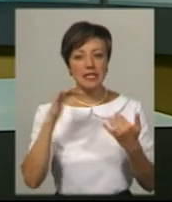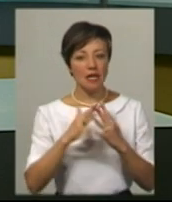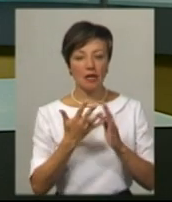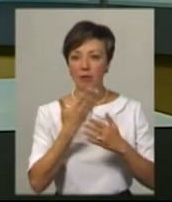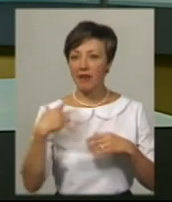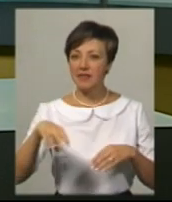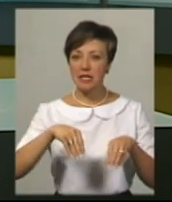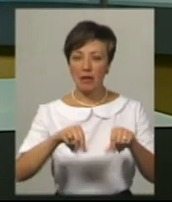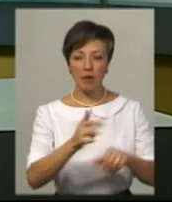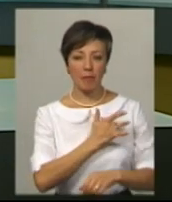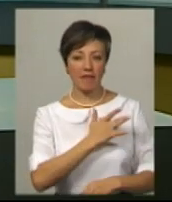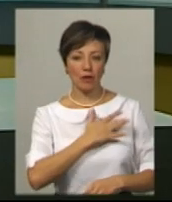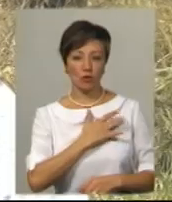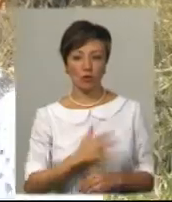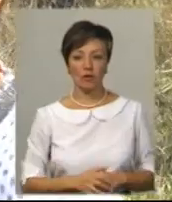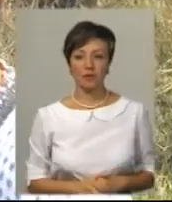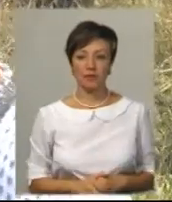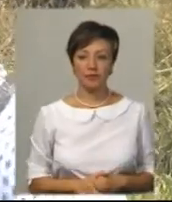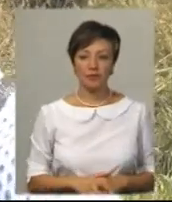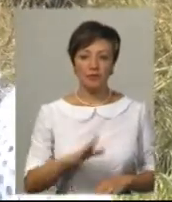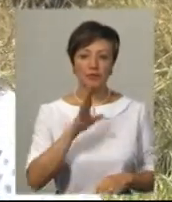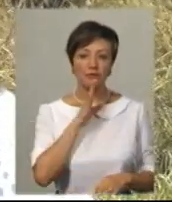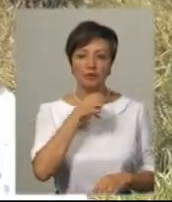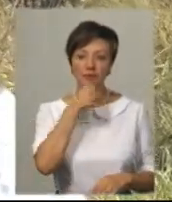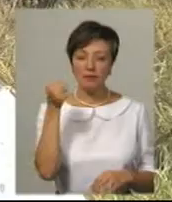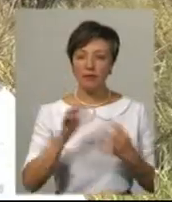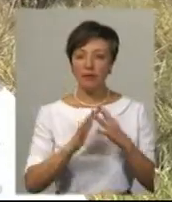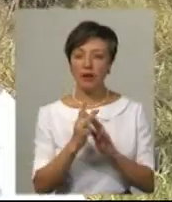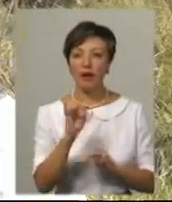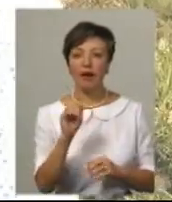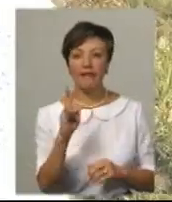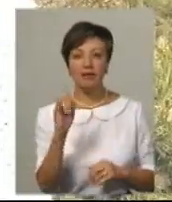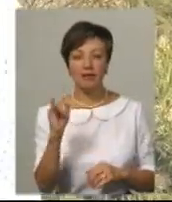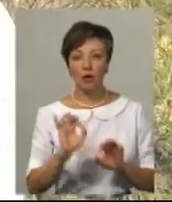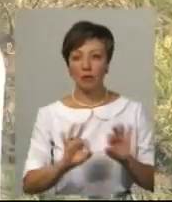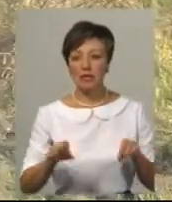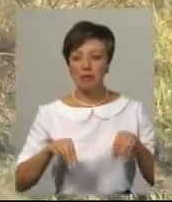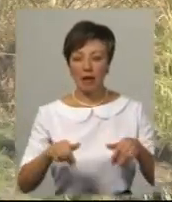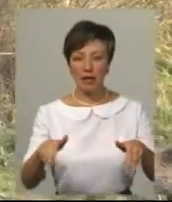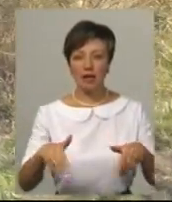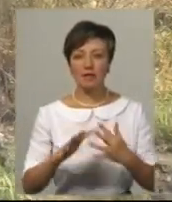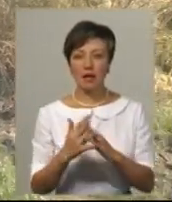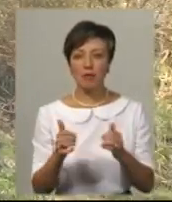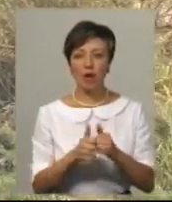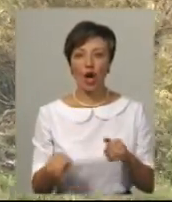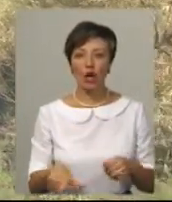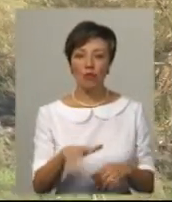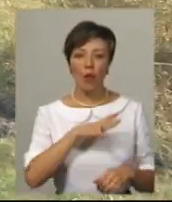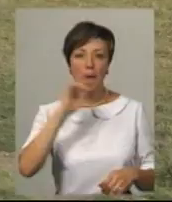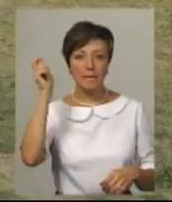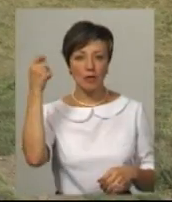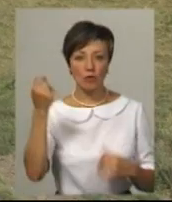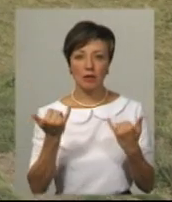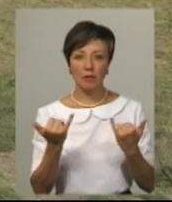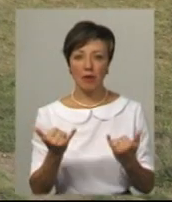бо всі землі приватизовані. Ганна Шевчук – староста села Райківці. Розповідає, земельна ділянка у селі біля річки була пасовищем.